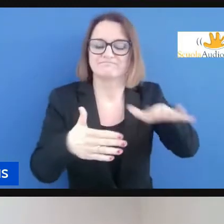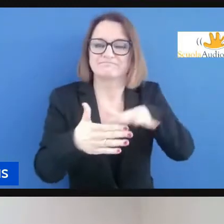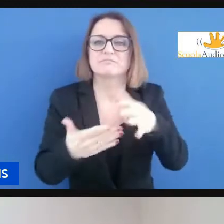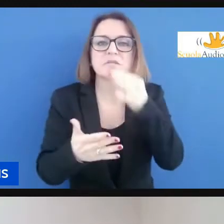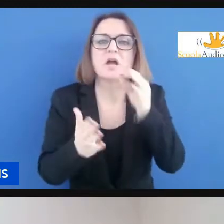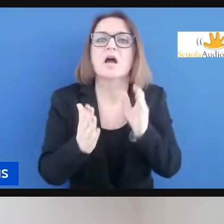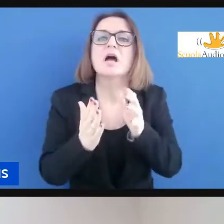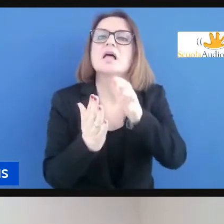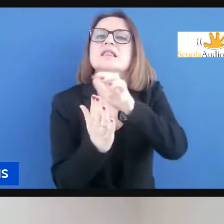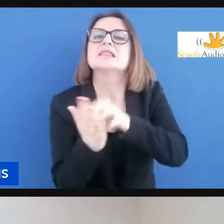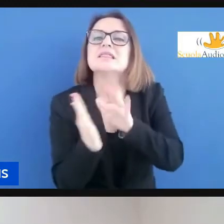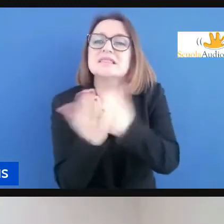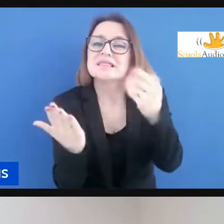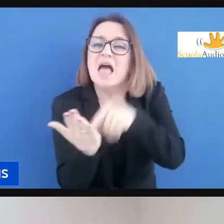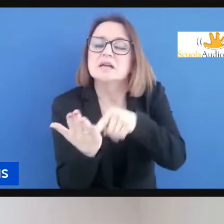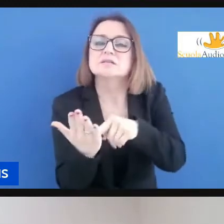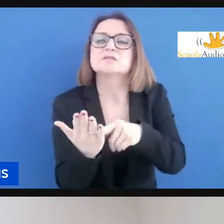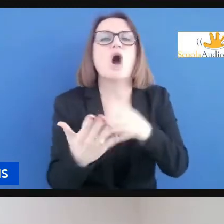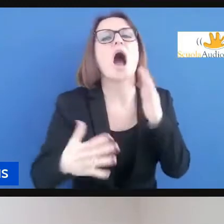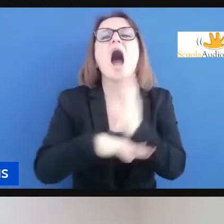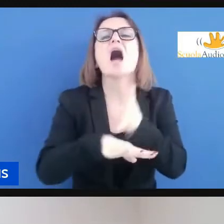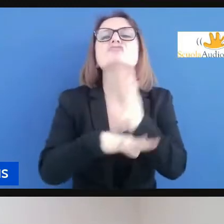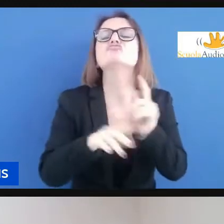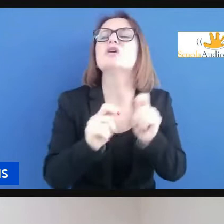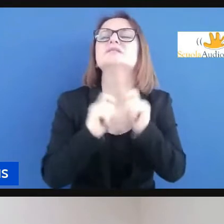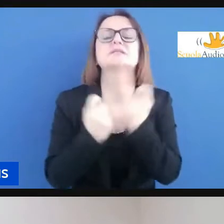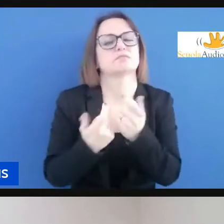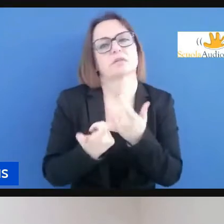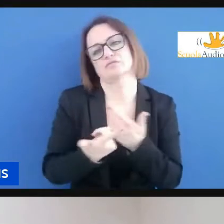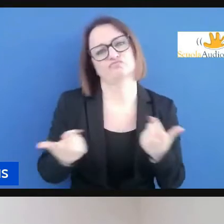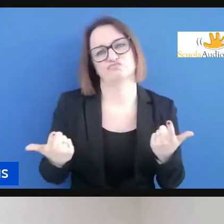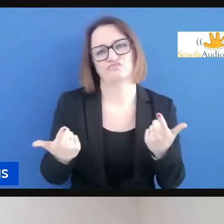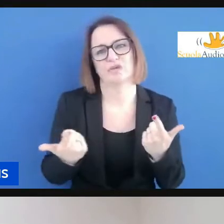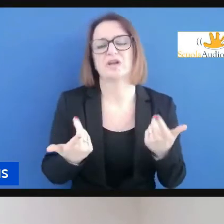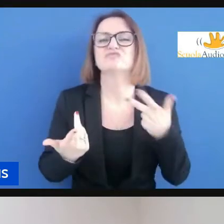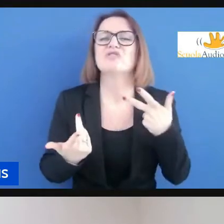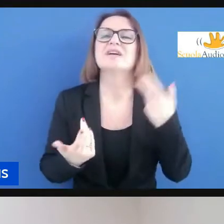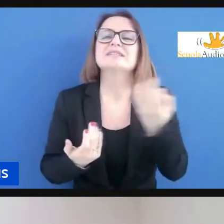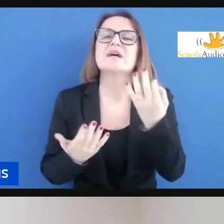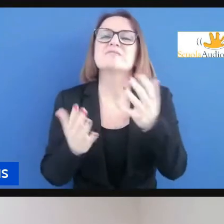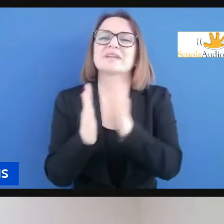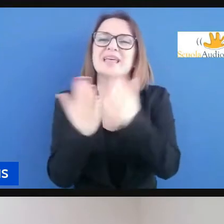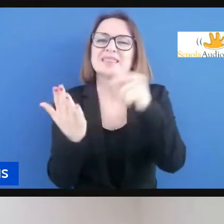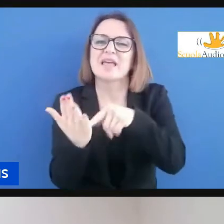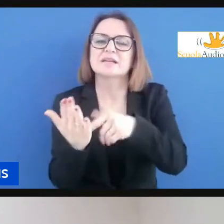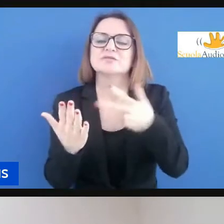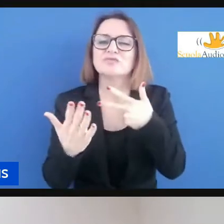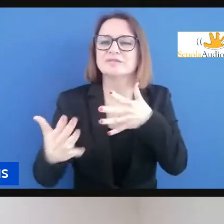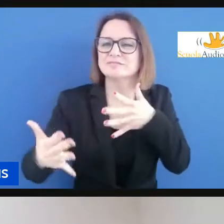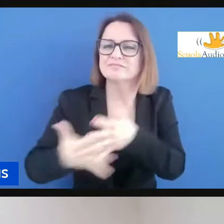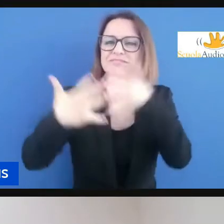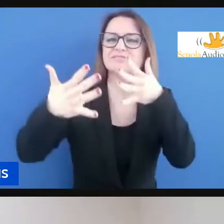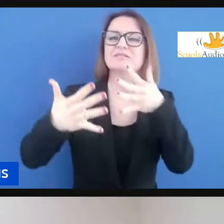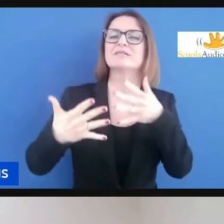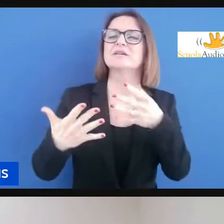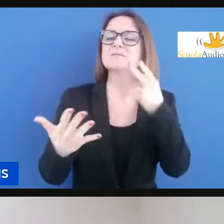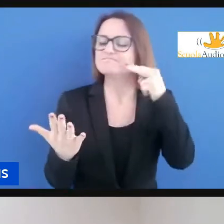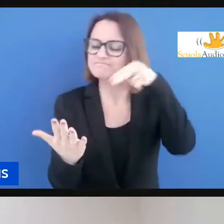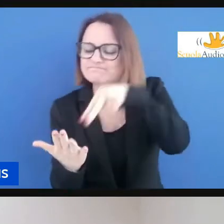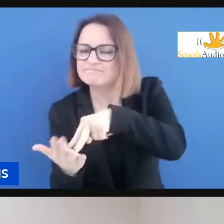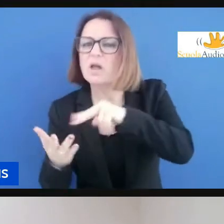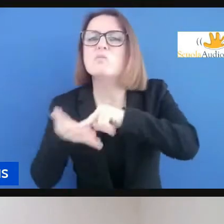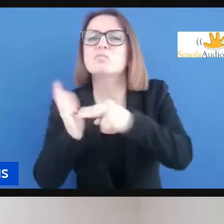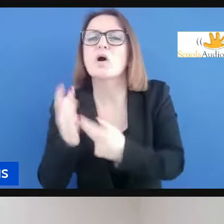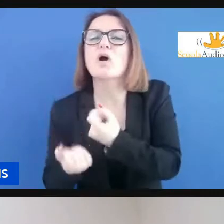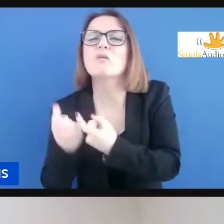testo effettivamente accessibile ogni testo presenta degli ostacoli dei problemi e come abbiamo detto